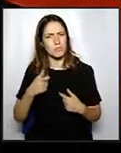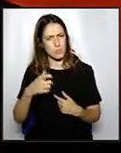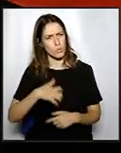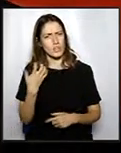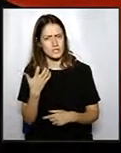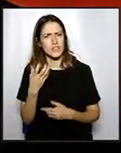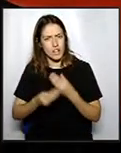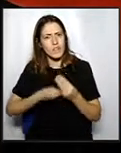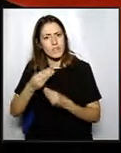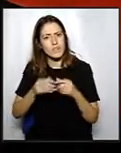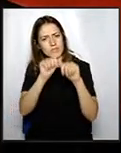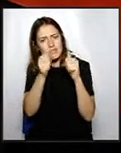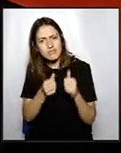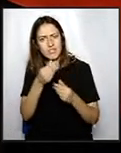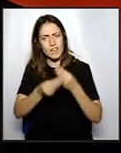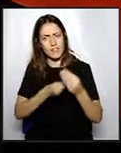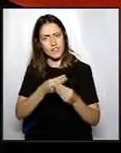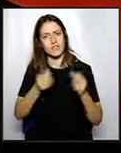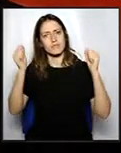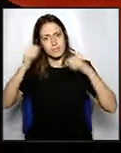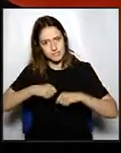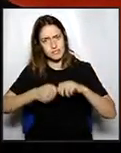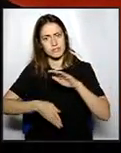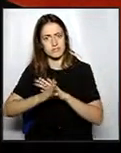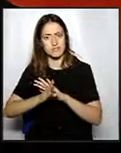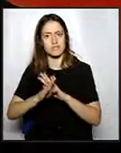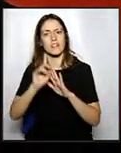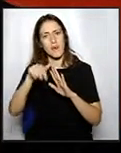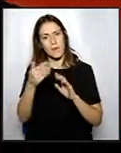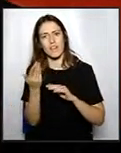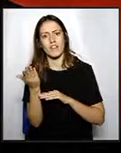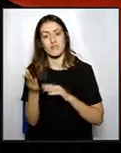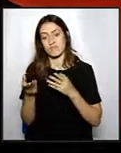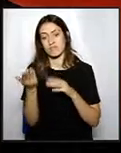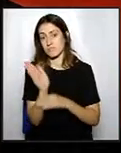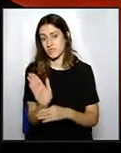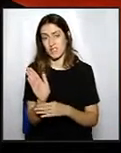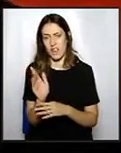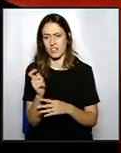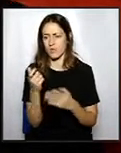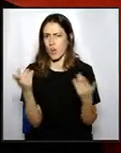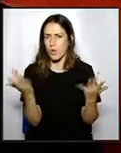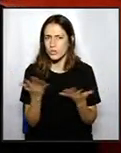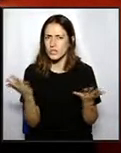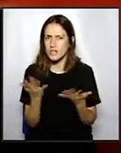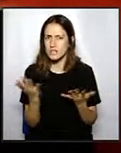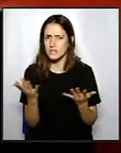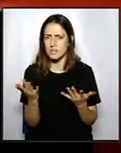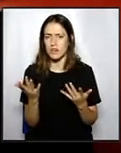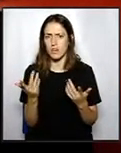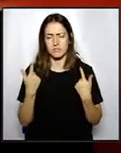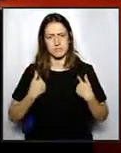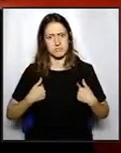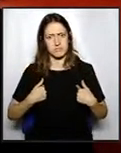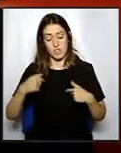de com s'ha treballat aquest dictamen, aquests acords, i com s'ha presentat amb aquesta urgència aquí, en